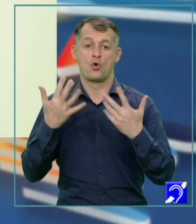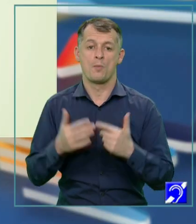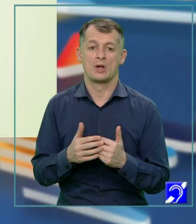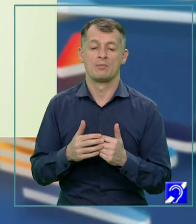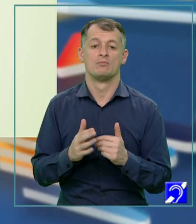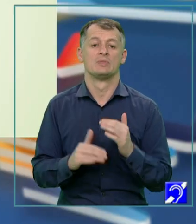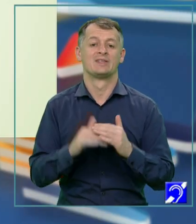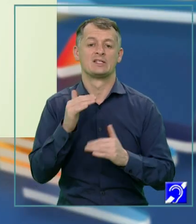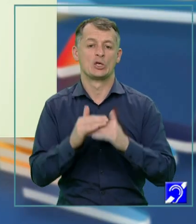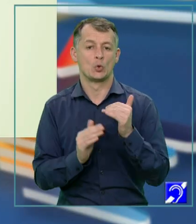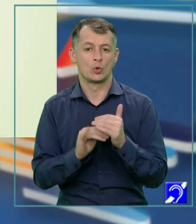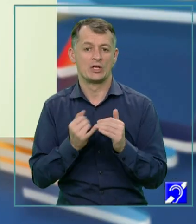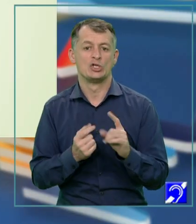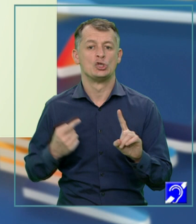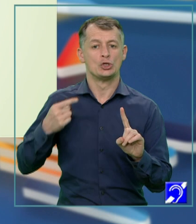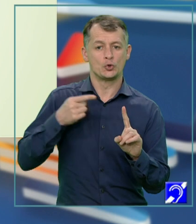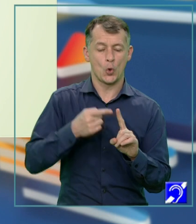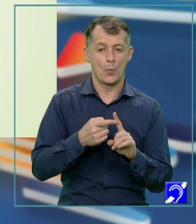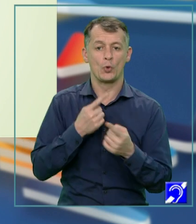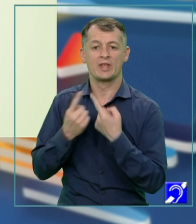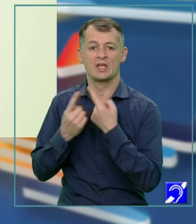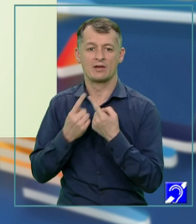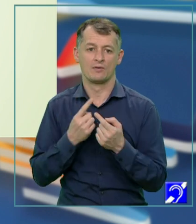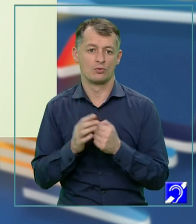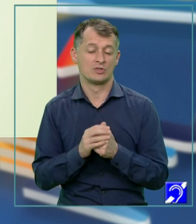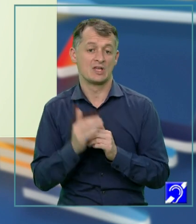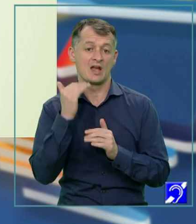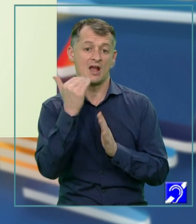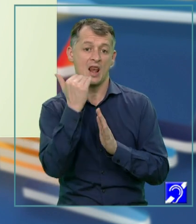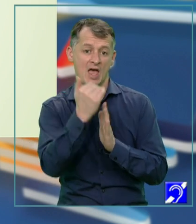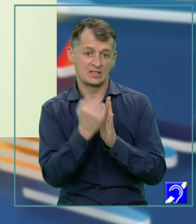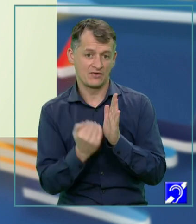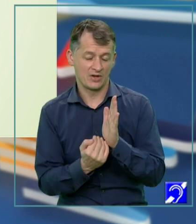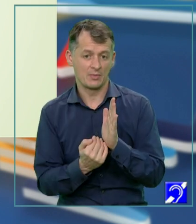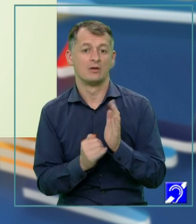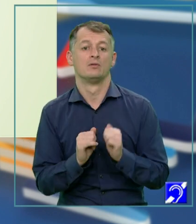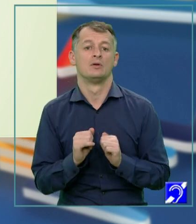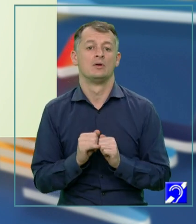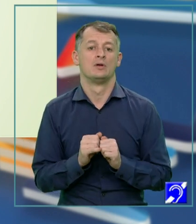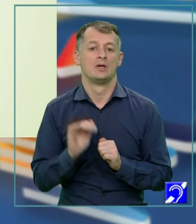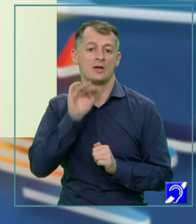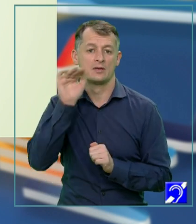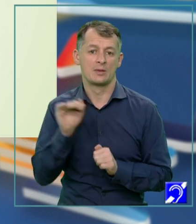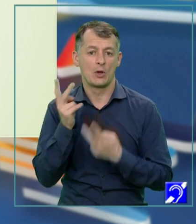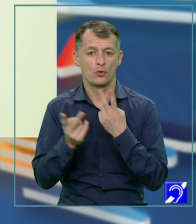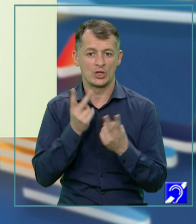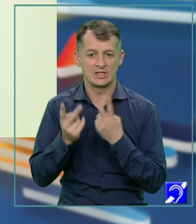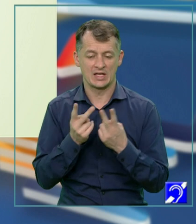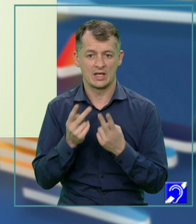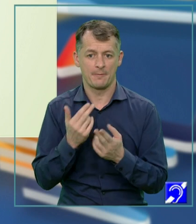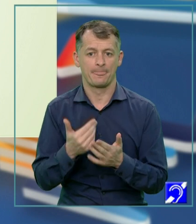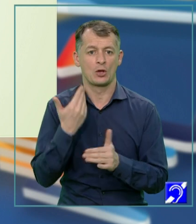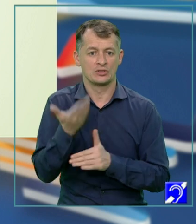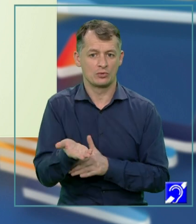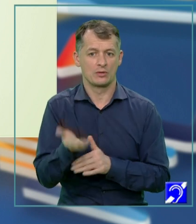interviu, să clasificăm întrebările utilizate care asigură progresia unui interviu, să indicăm formele pe care